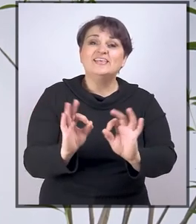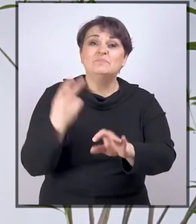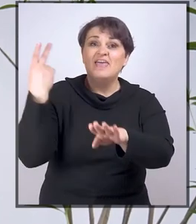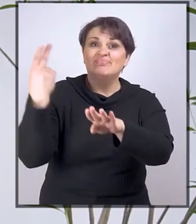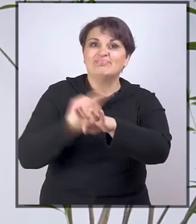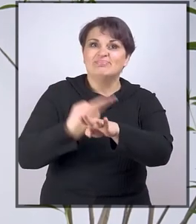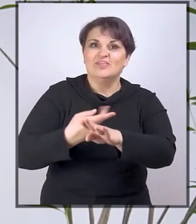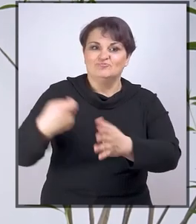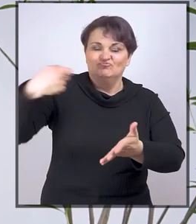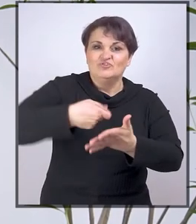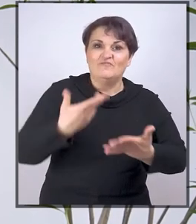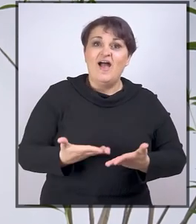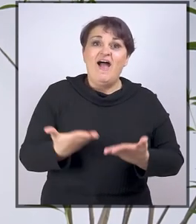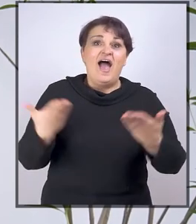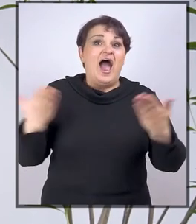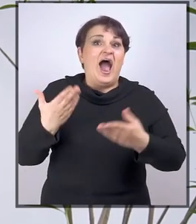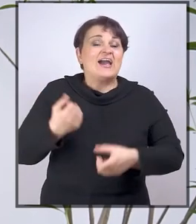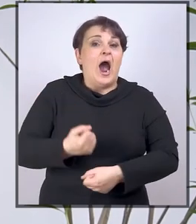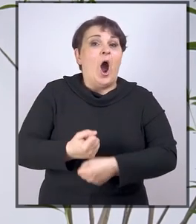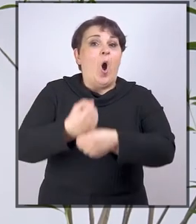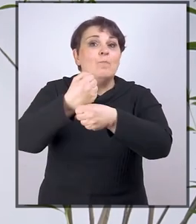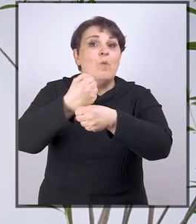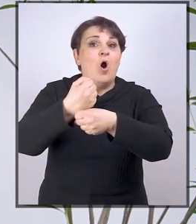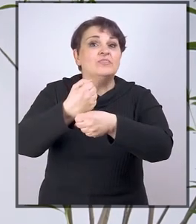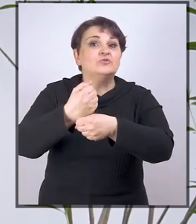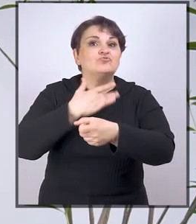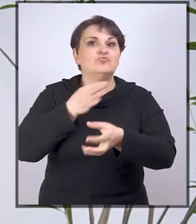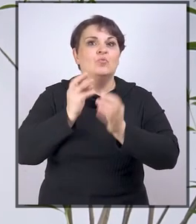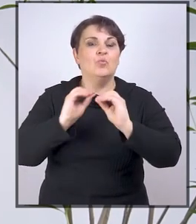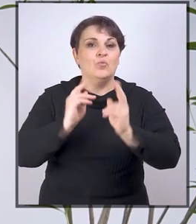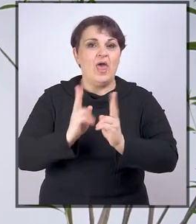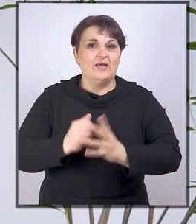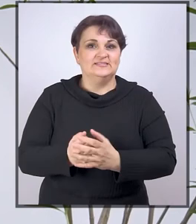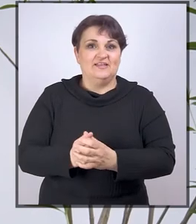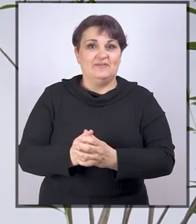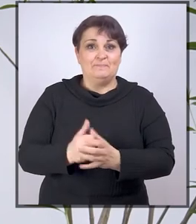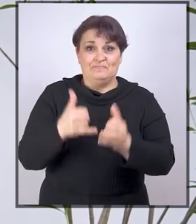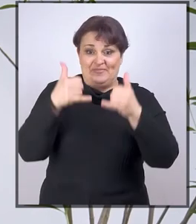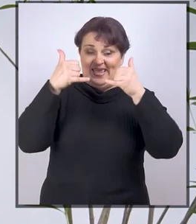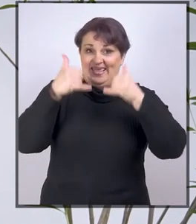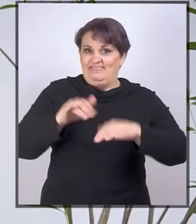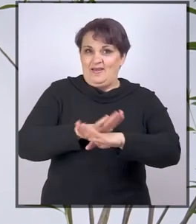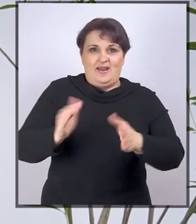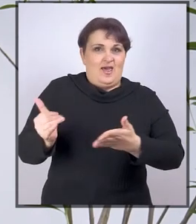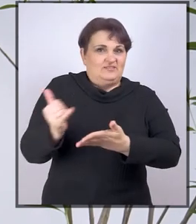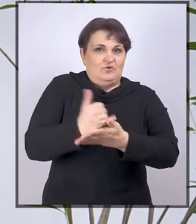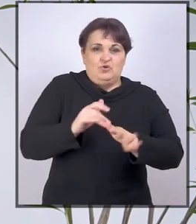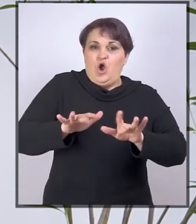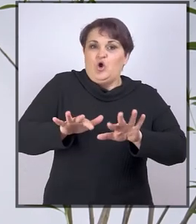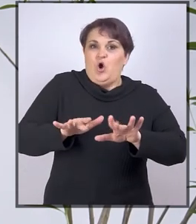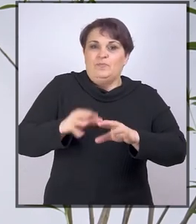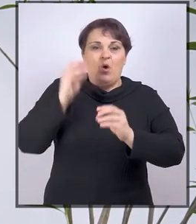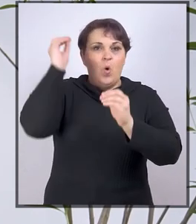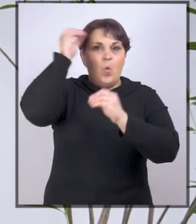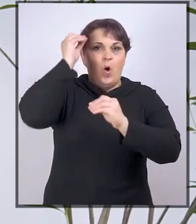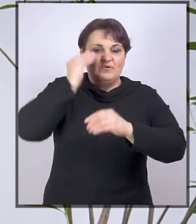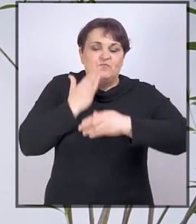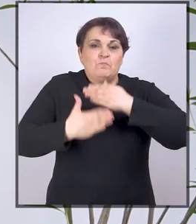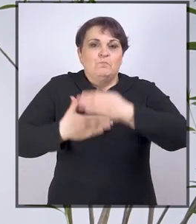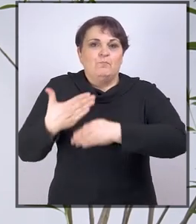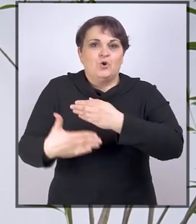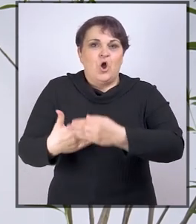obezvjeđivala država kao podršku u nastavi. Danas svi koriste